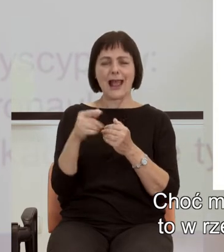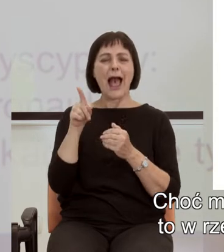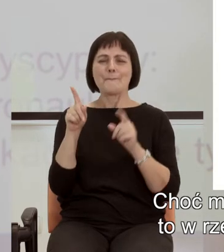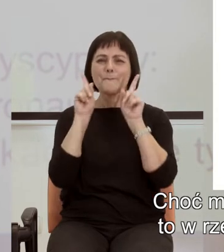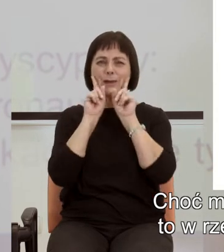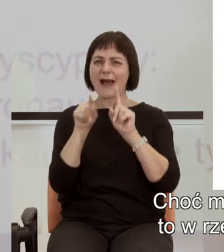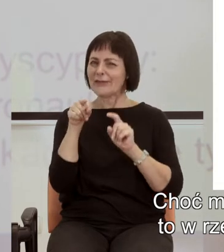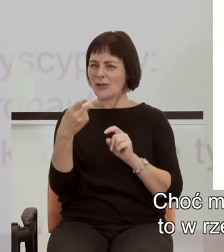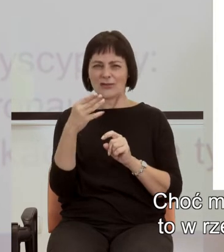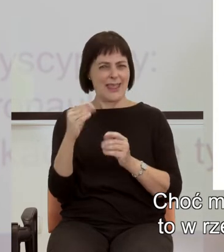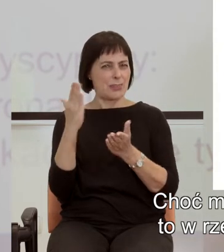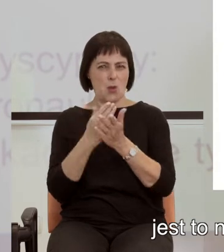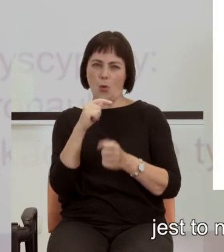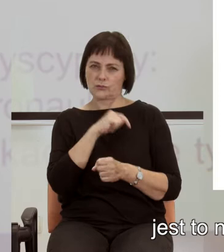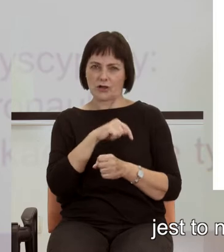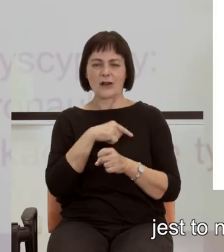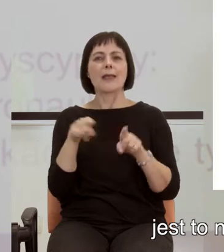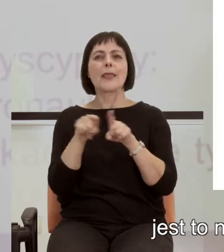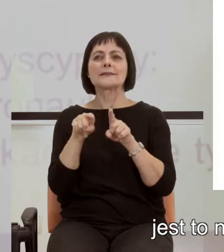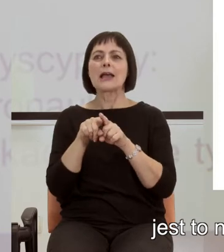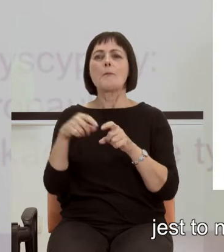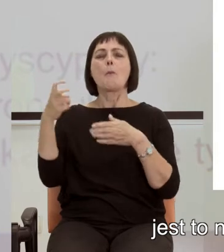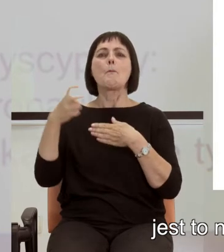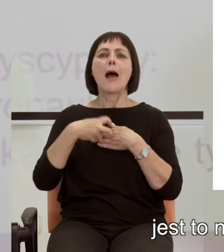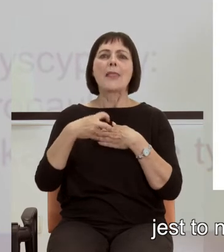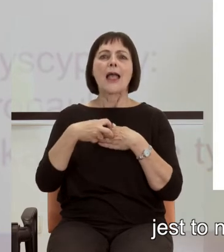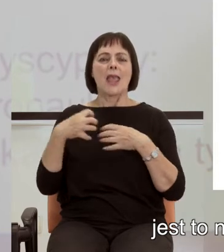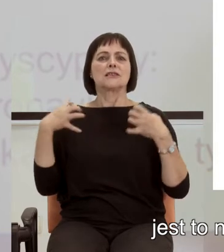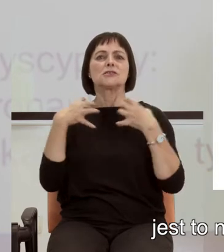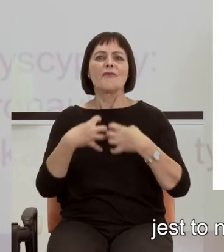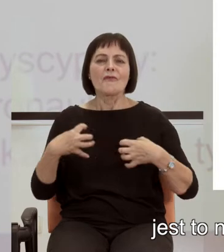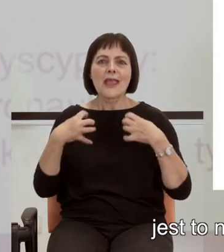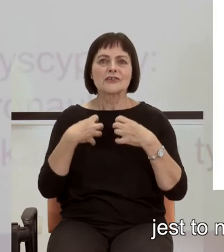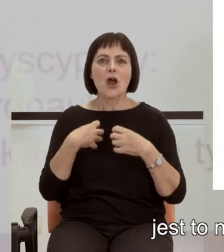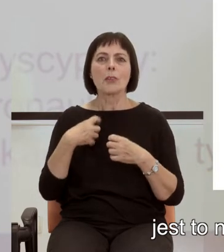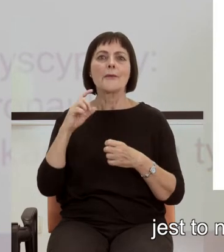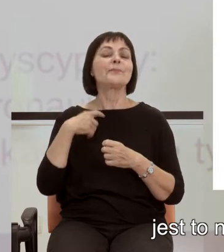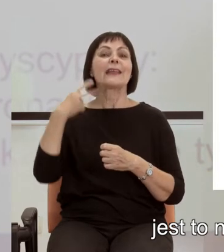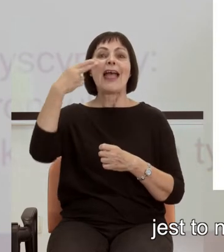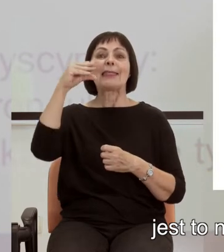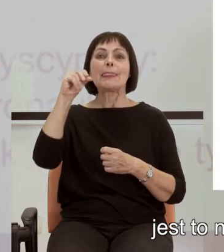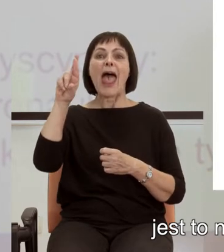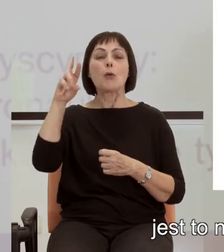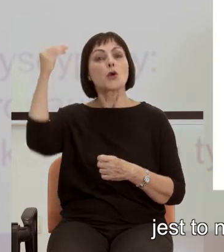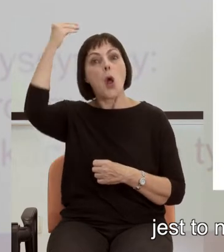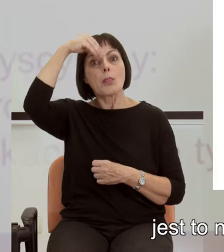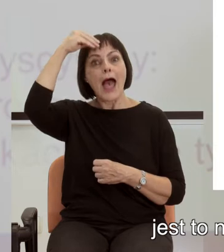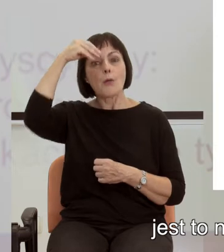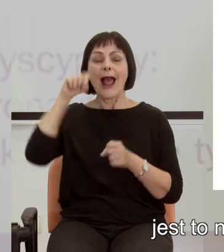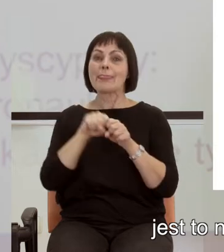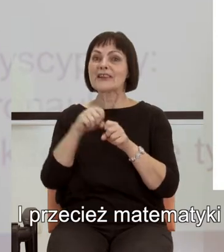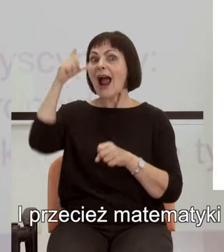jest tylko psychologia. To są badania nad zwierzętami, jest to neuronauka, antropologia, także